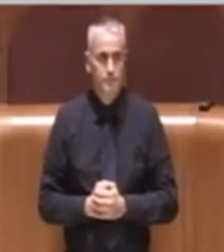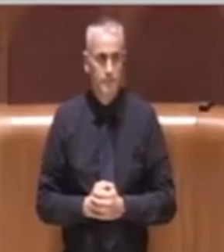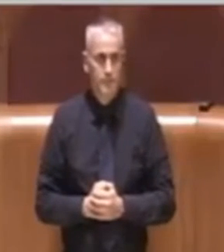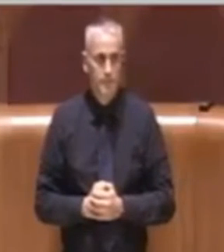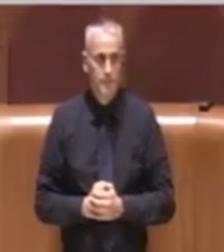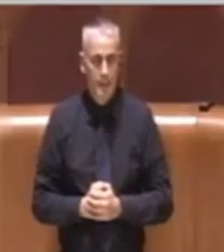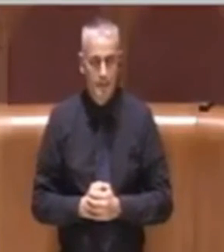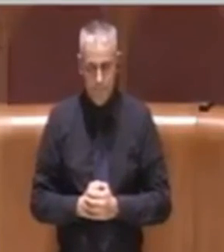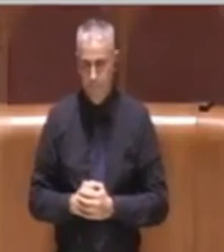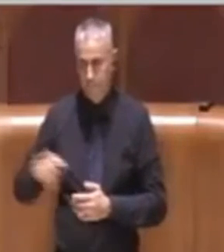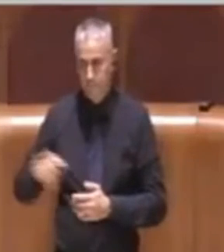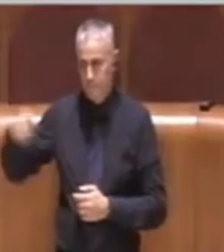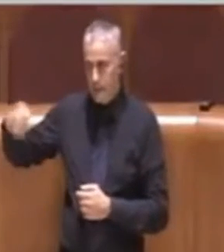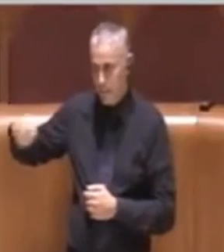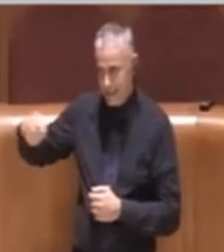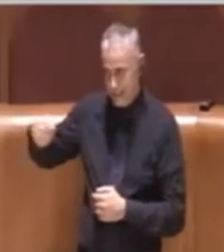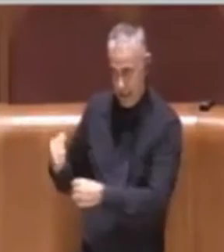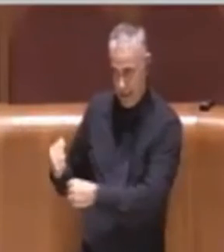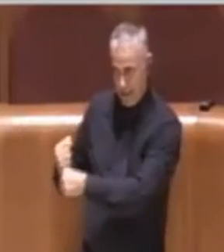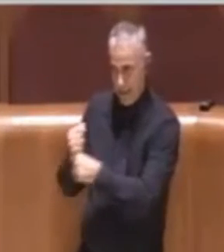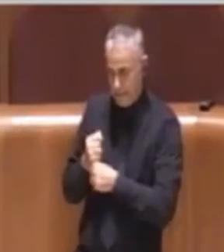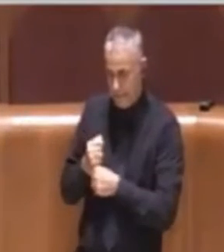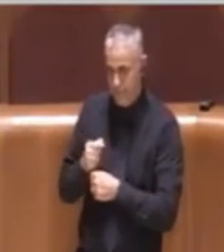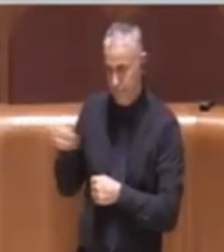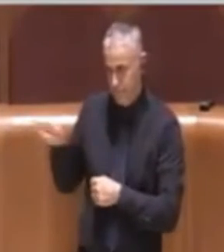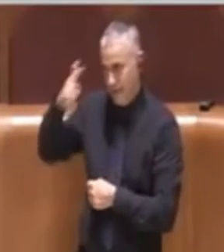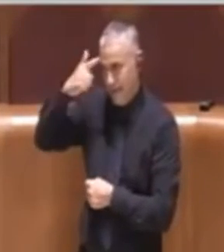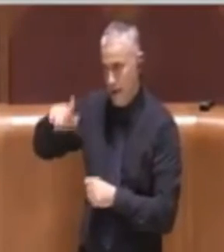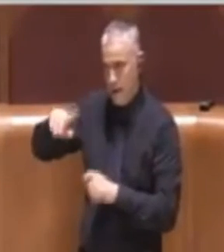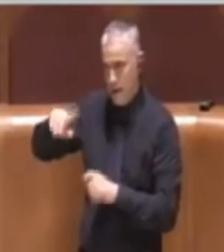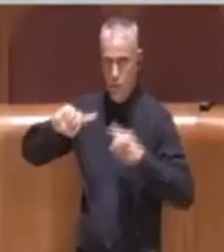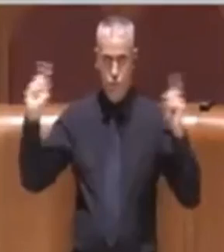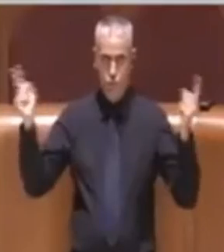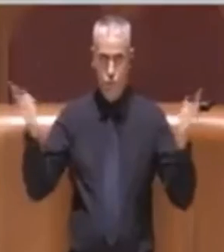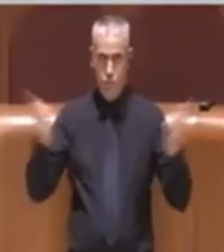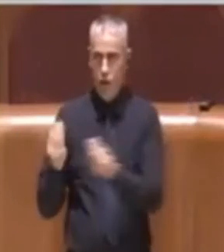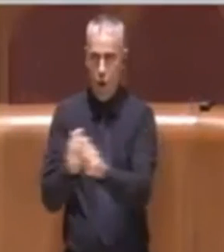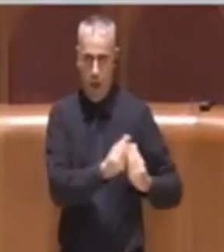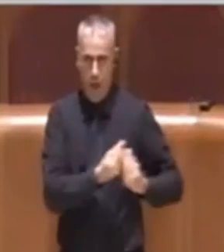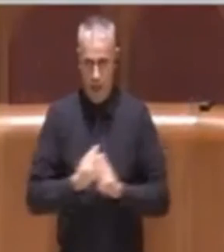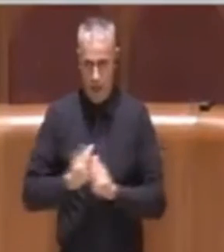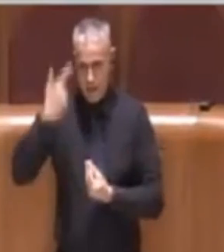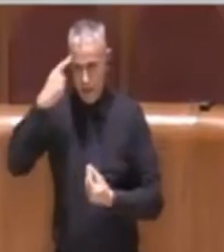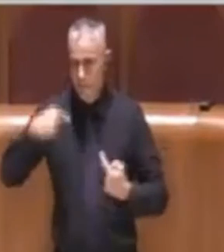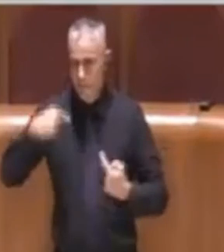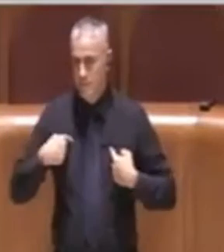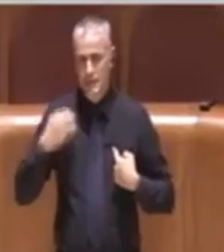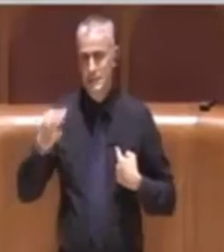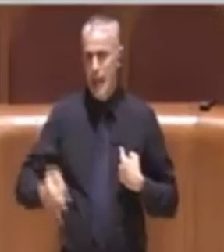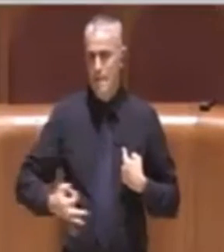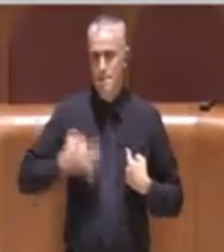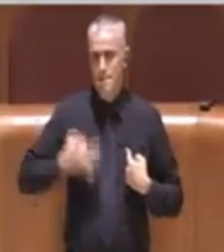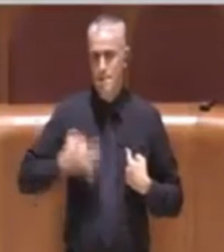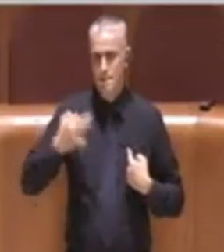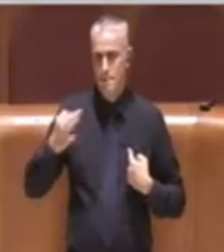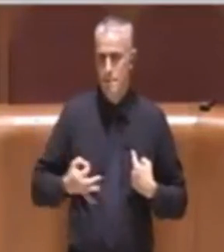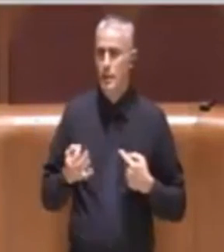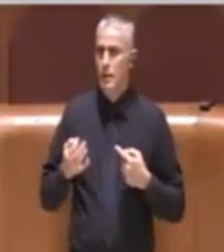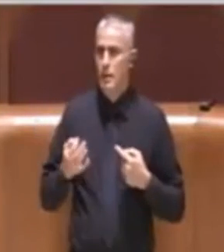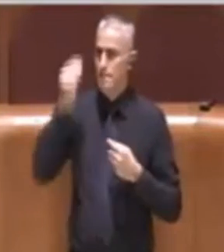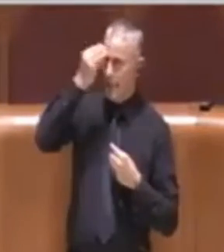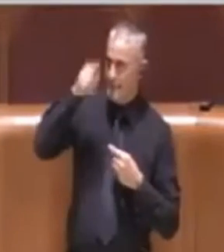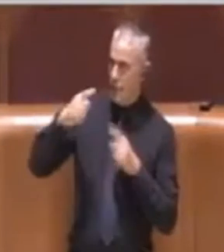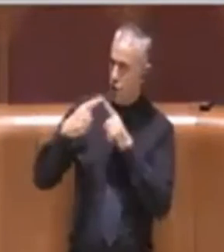Sì, Presidente, io, come lei sa, come sanno tutti i colleghi, rispetto sempre le posizioni diverse